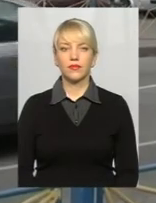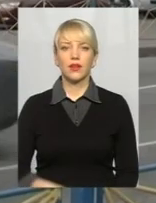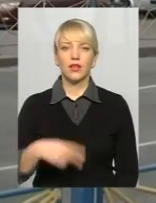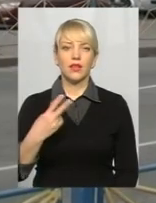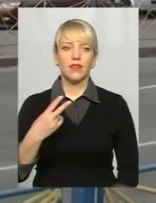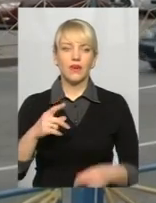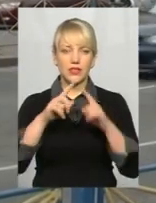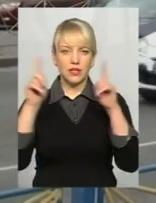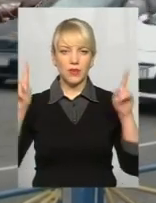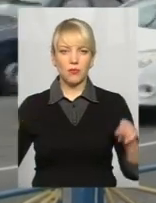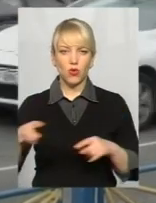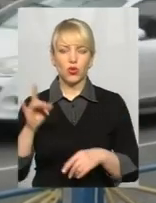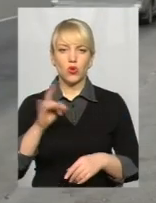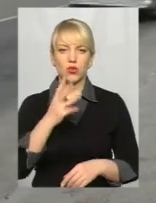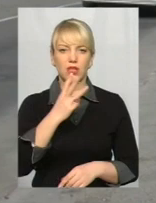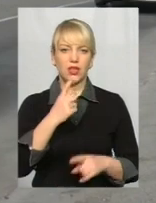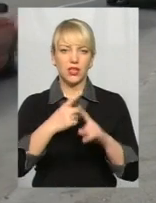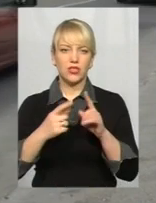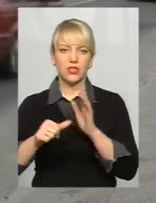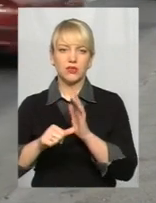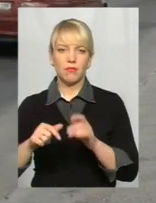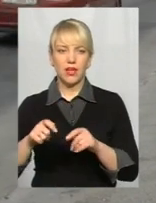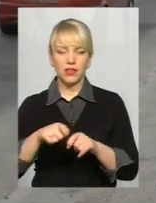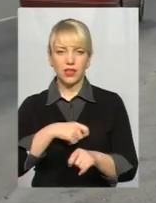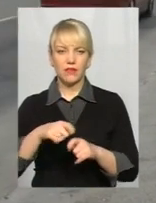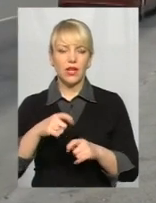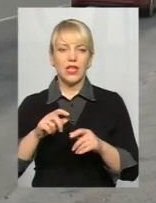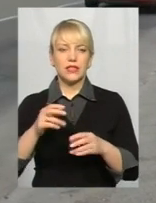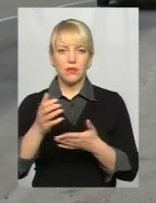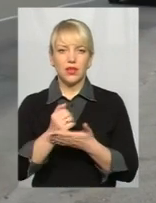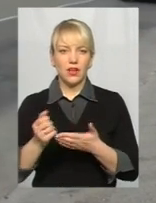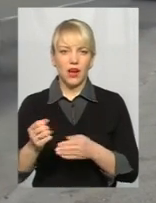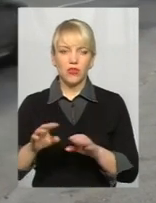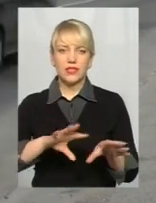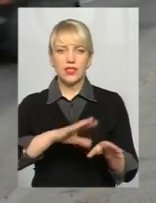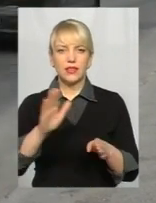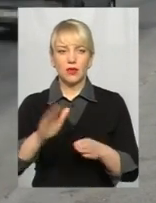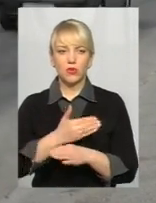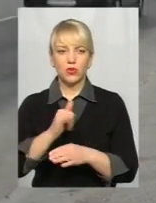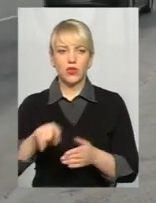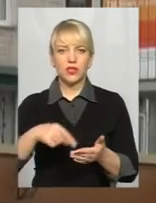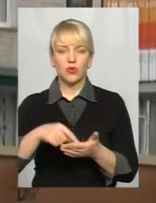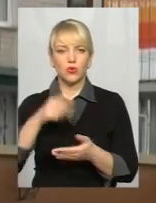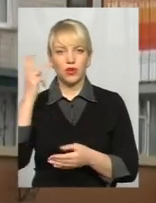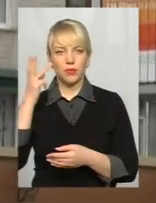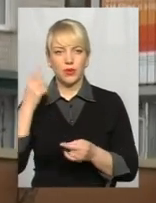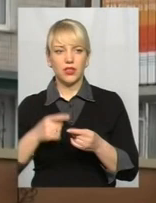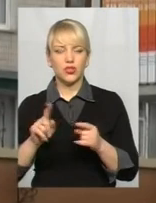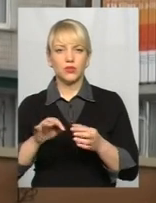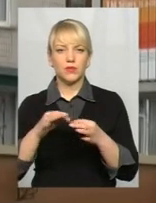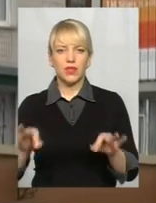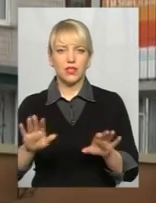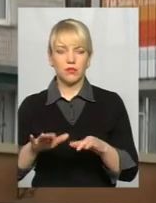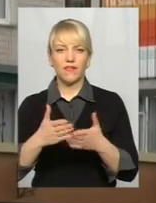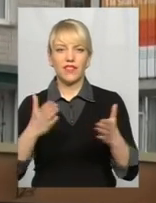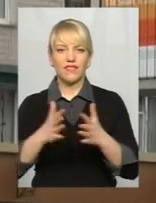20 бігбордів розміром 3х6 метрів збираються демонтувати у Хмельницькому, щоб розвантажити серед місця від великих рекламних конструкцій. Для